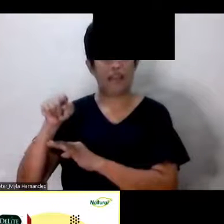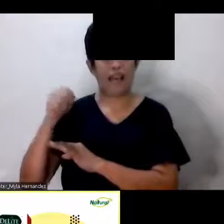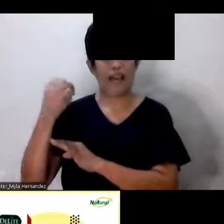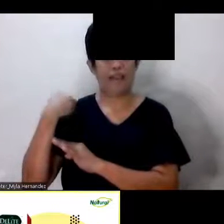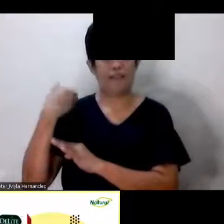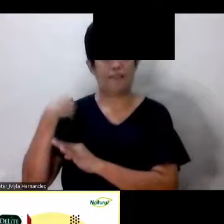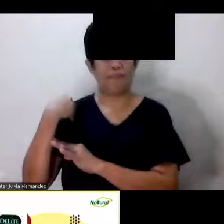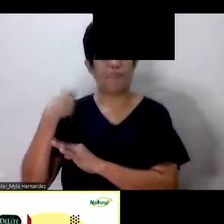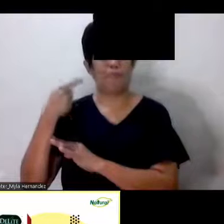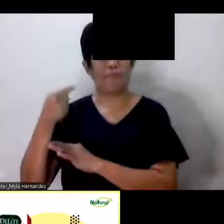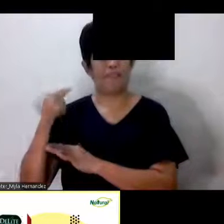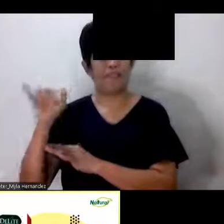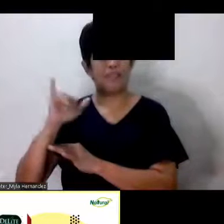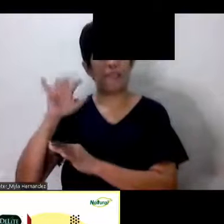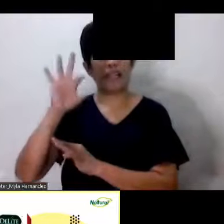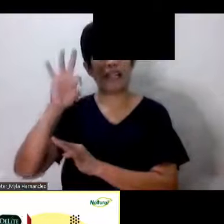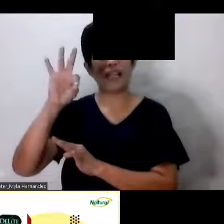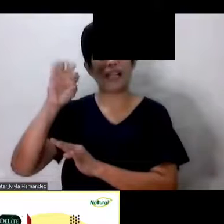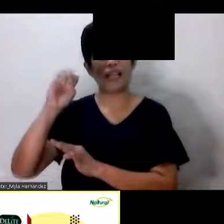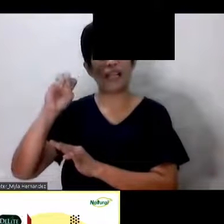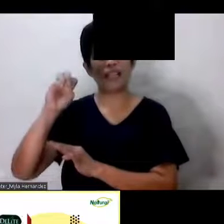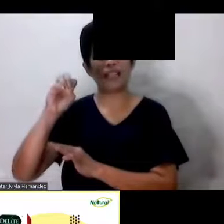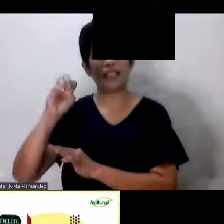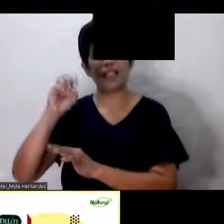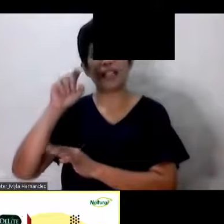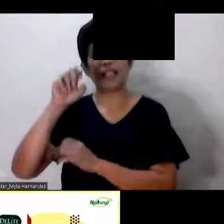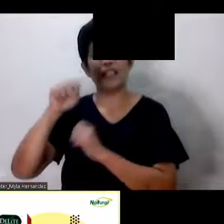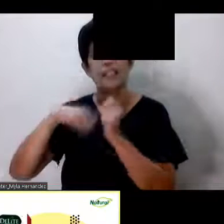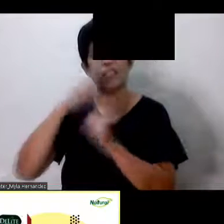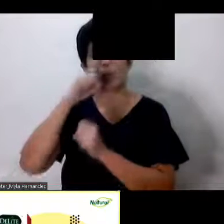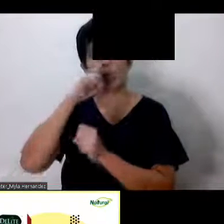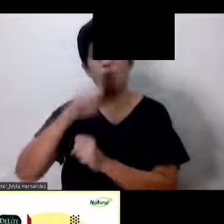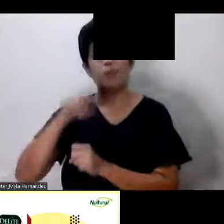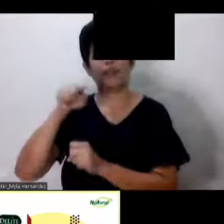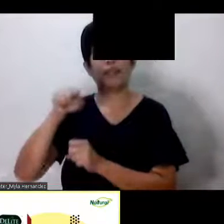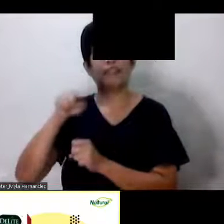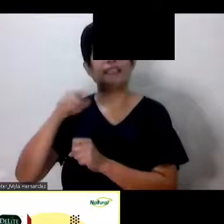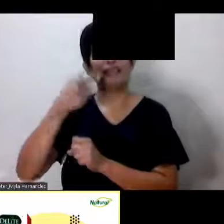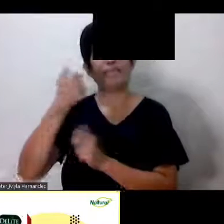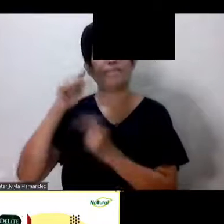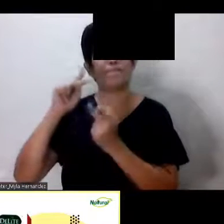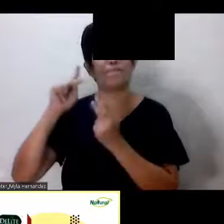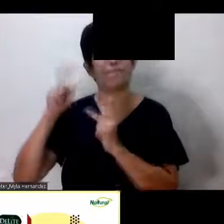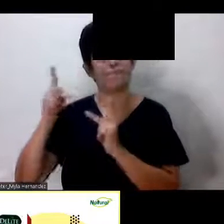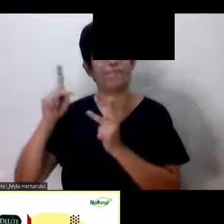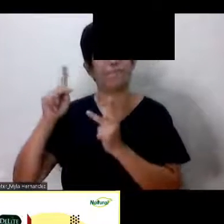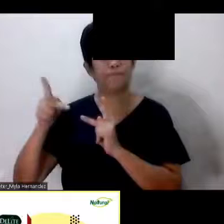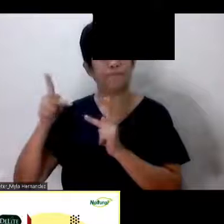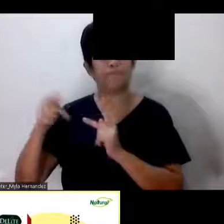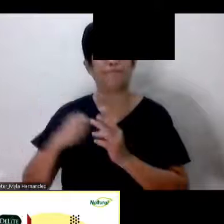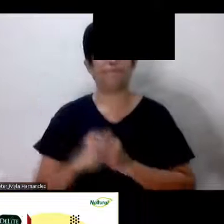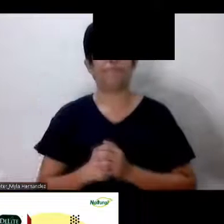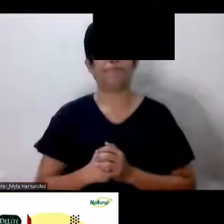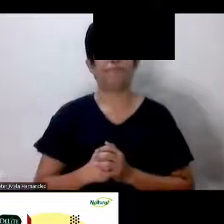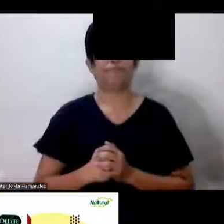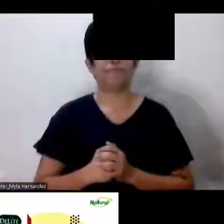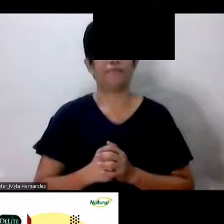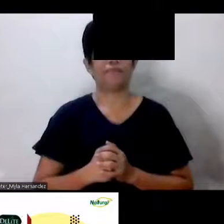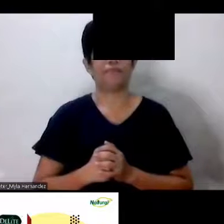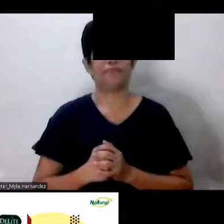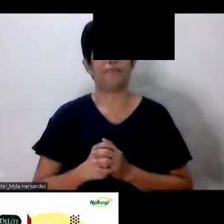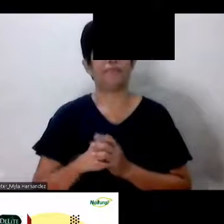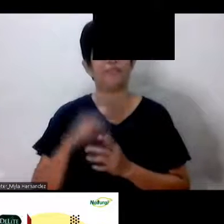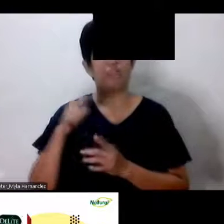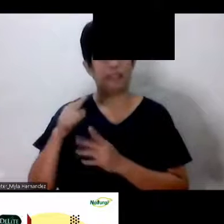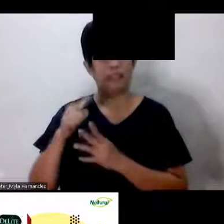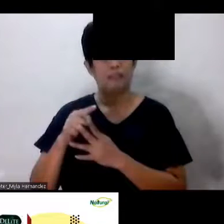para ka ng 90 years old na uuga-uga kasi napakasakit siya napakasakit Okay I'm blessed na